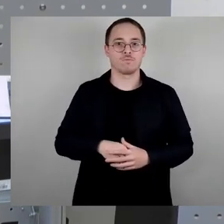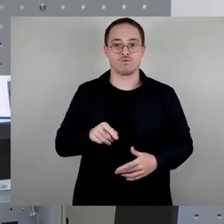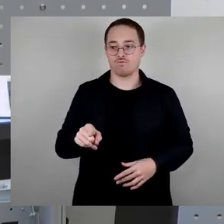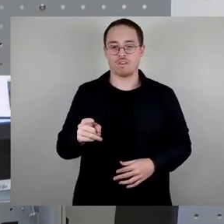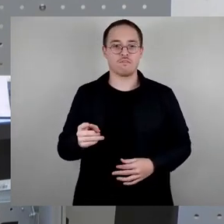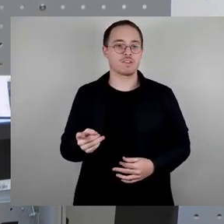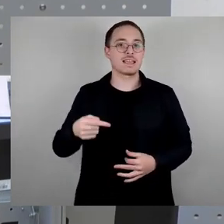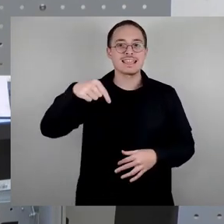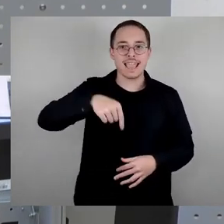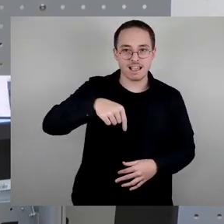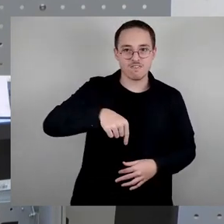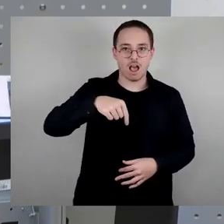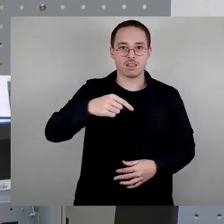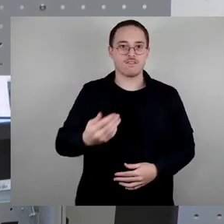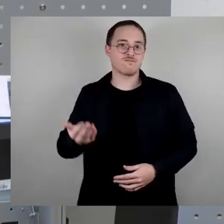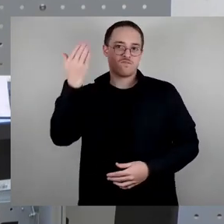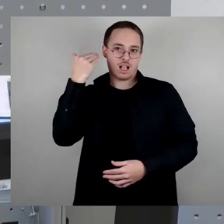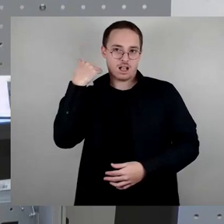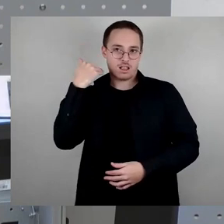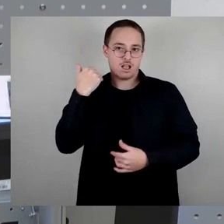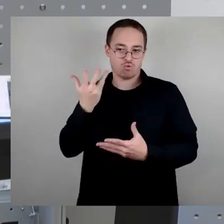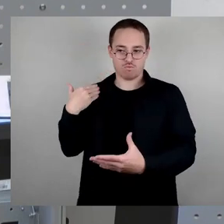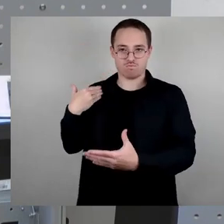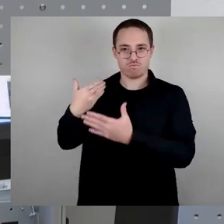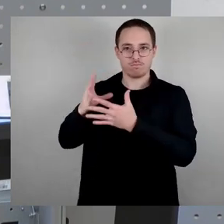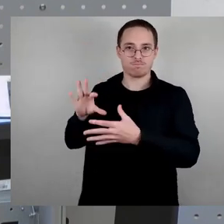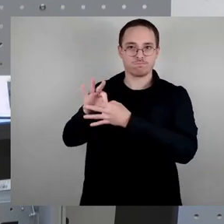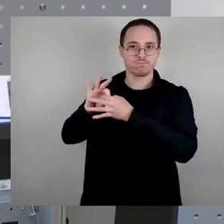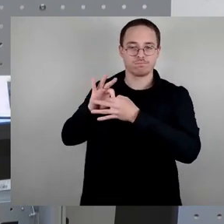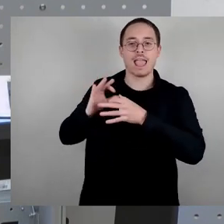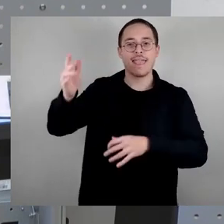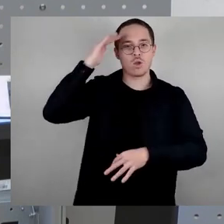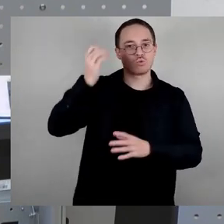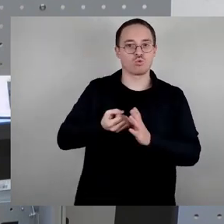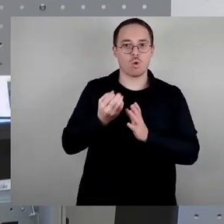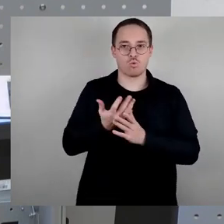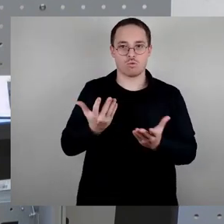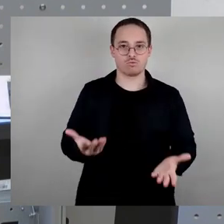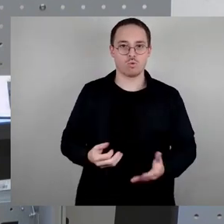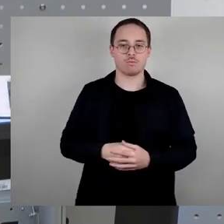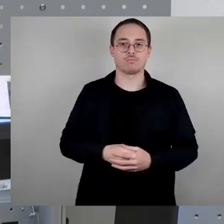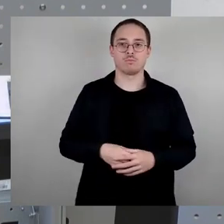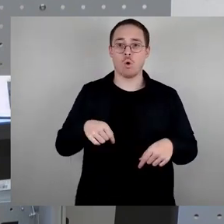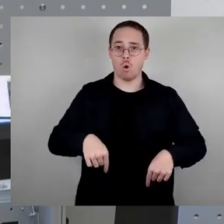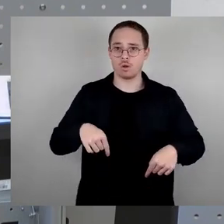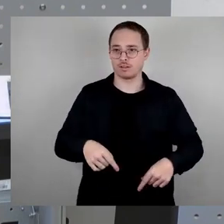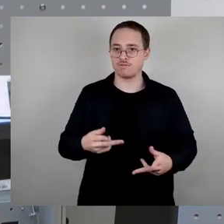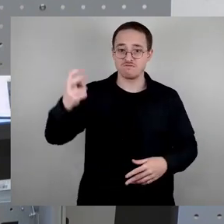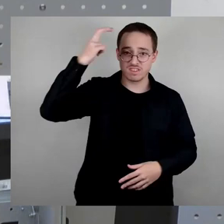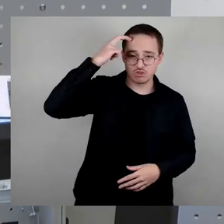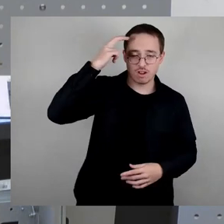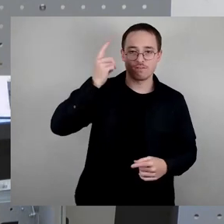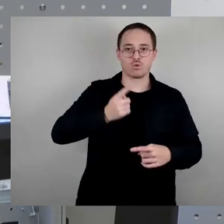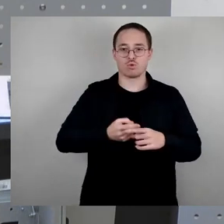Erinnerungskultur etabliert. Heute ist der Begriff im wissenschaftlichen wie öffentlichen Diskurs um die Präsent und ein relevanter